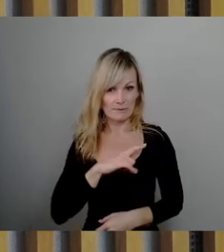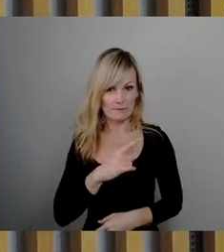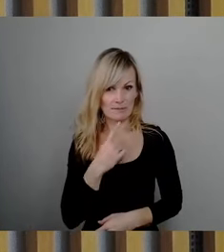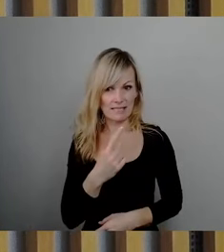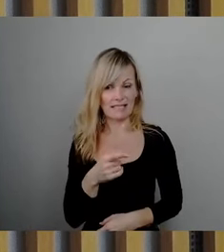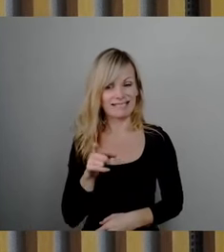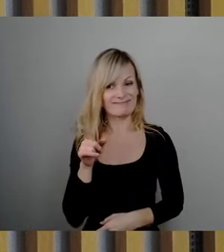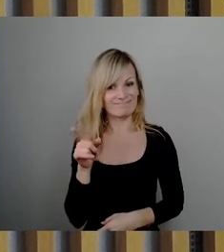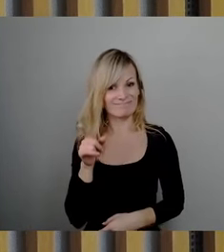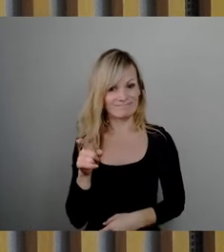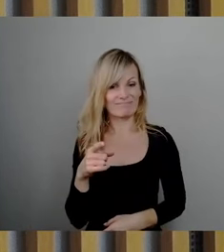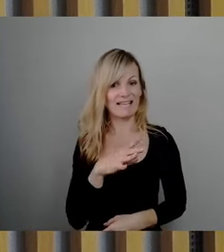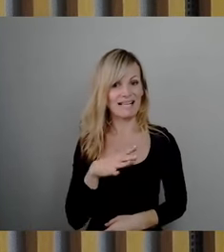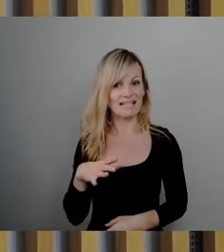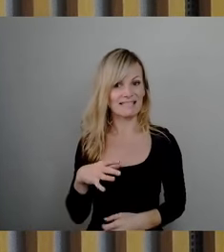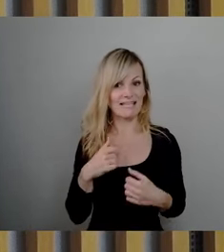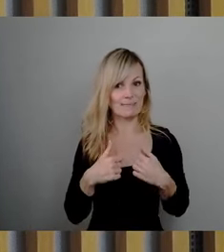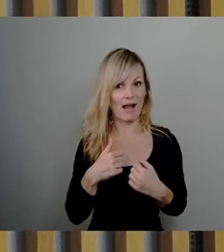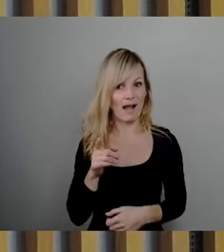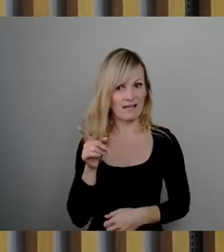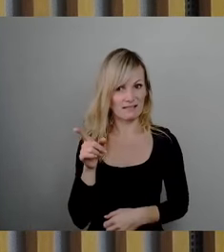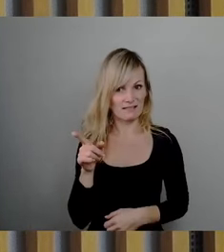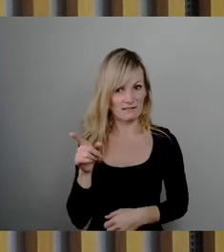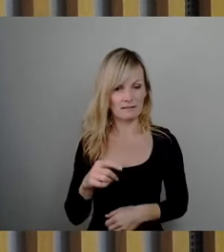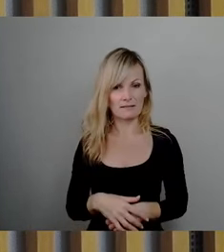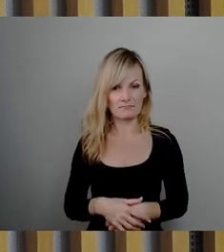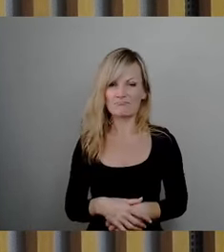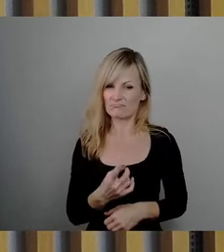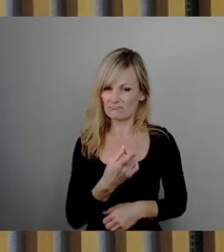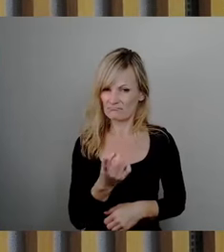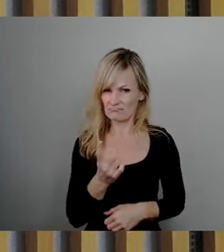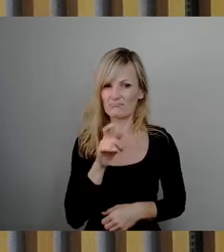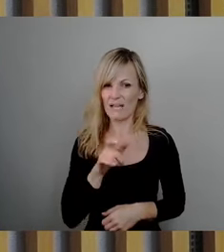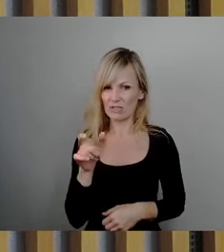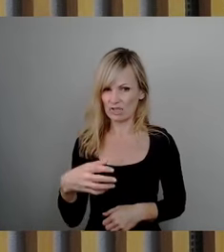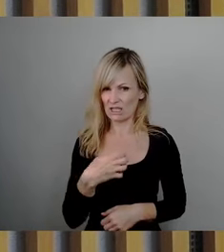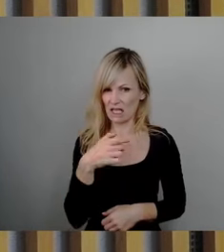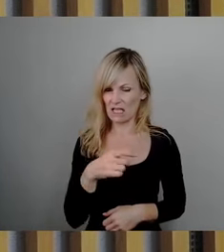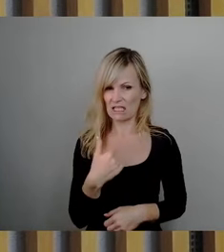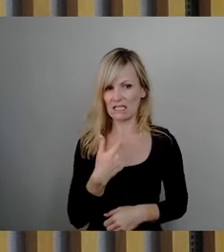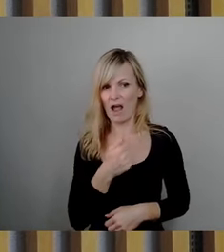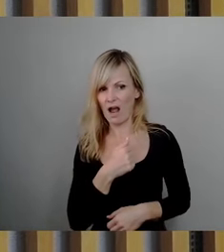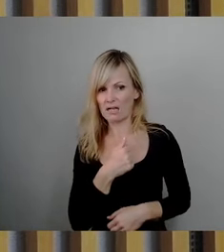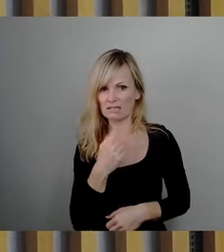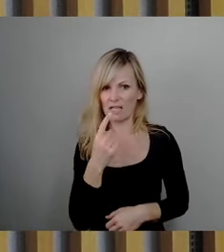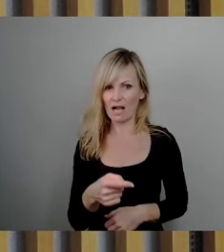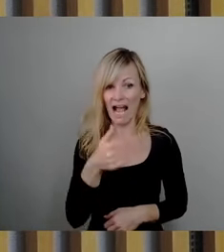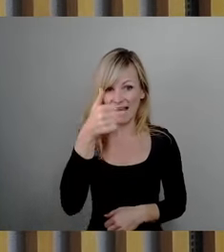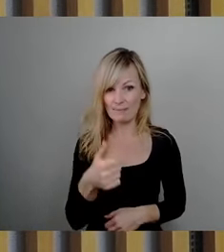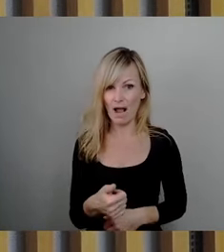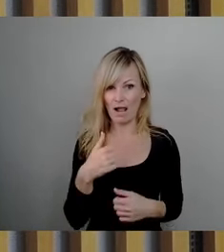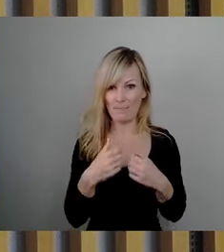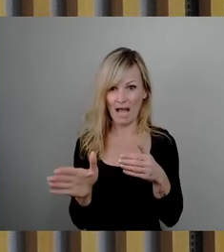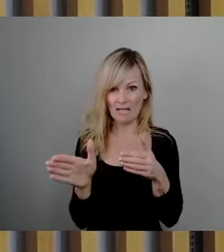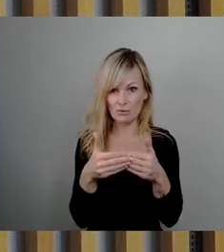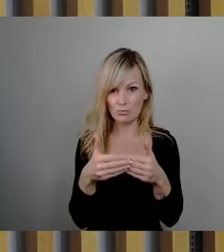verwiesen und die große Befürchtung vieler Menschen in dieser Stadt ist, dass wenn einmal das Bad geschlossen worden ist, dass es dann